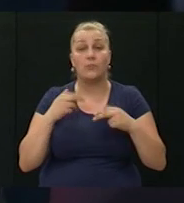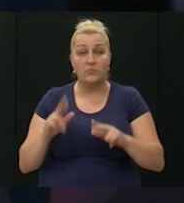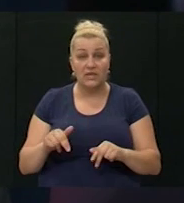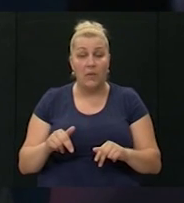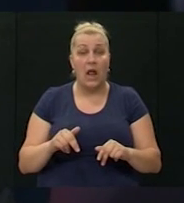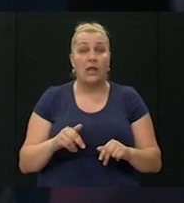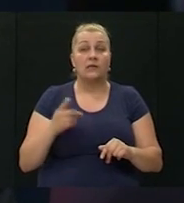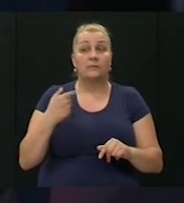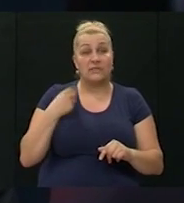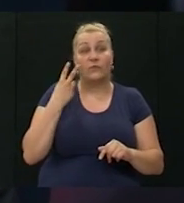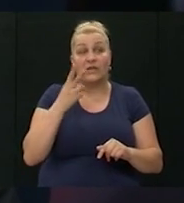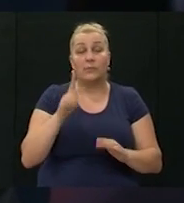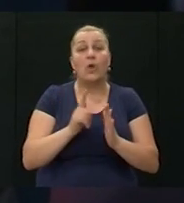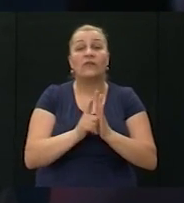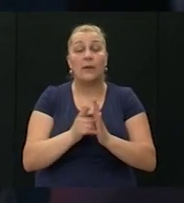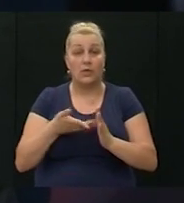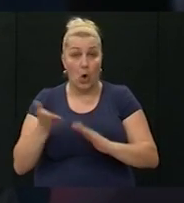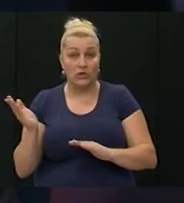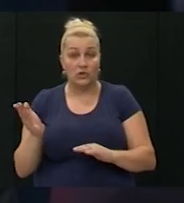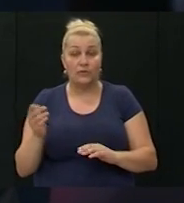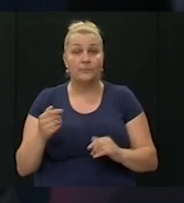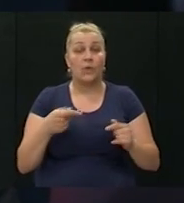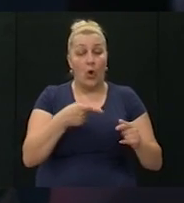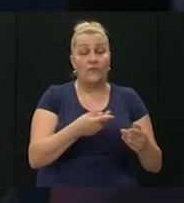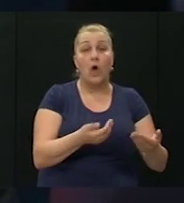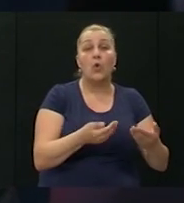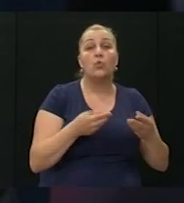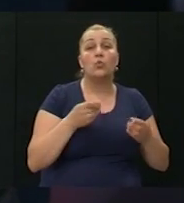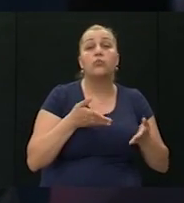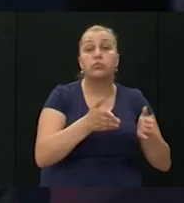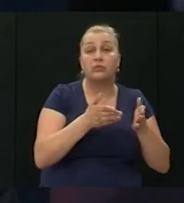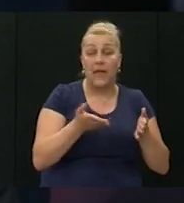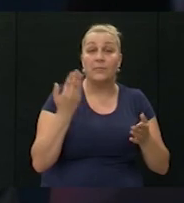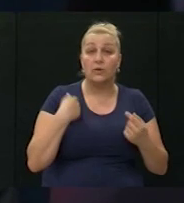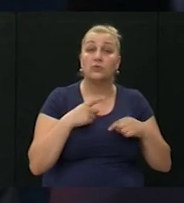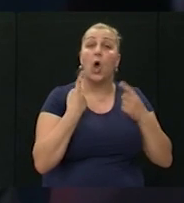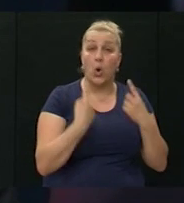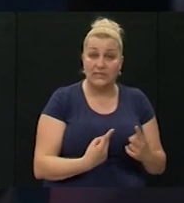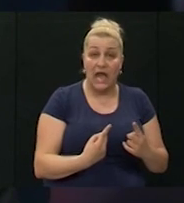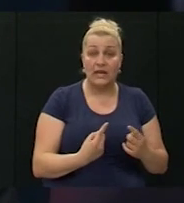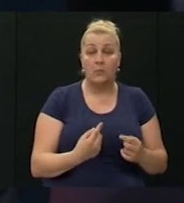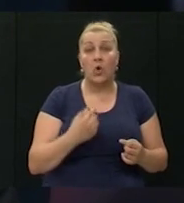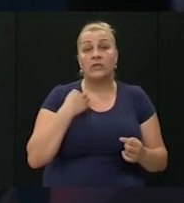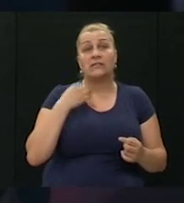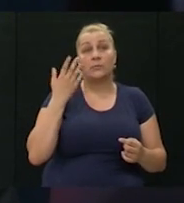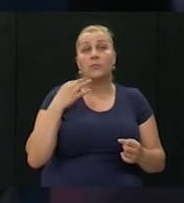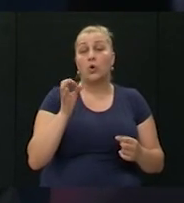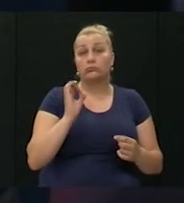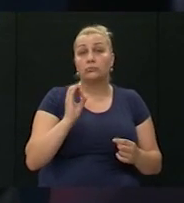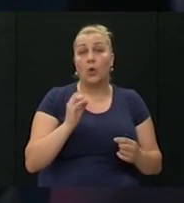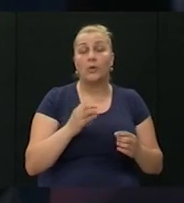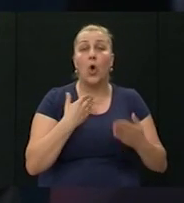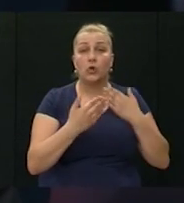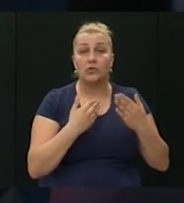se vidjelo da bi bilo vrijeme ići. Međutim, smjernice su zaista bile ostanite. Ja sam imao dobre odnose sa Markom